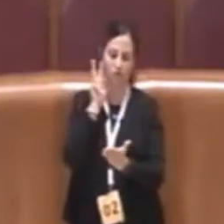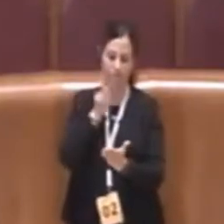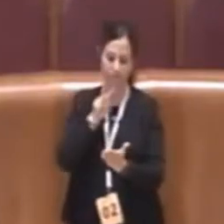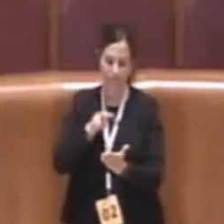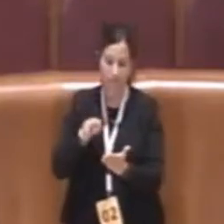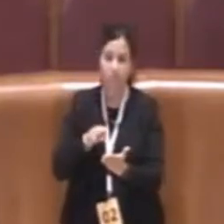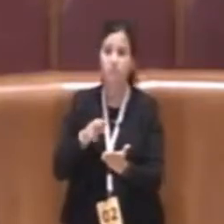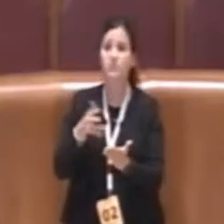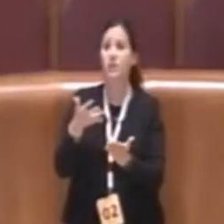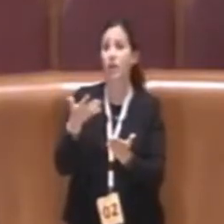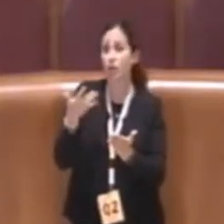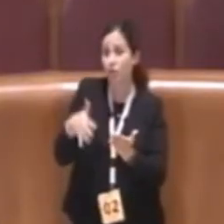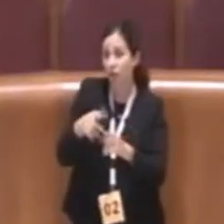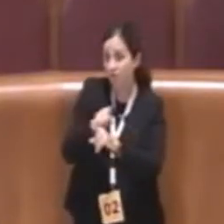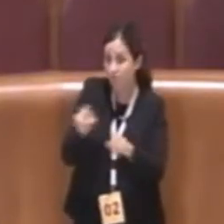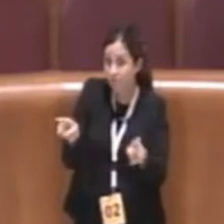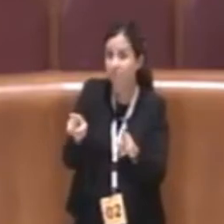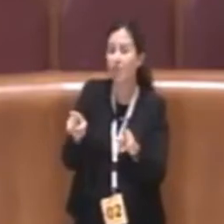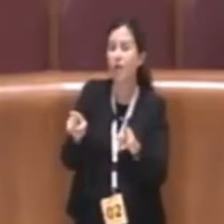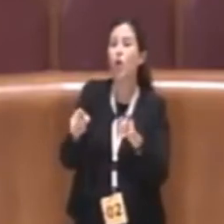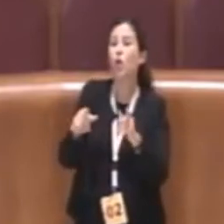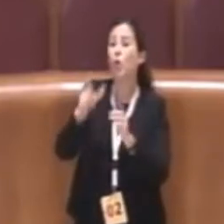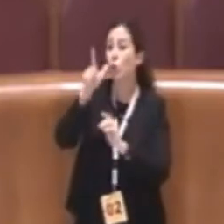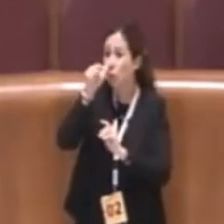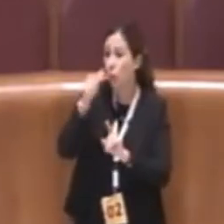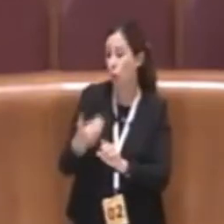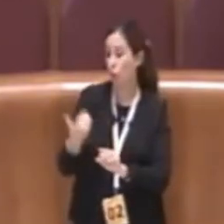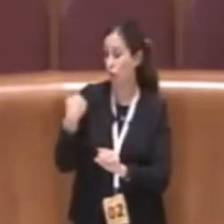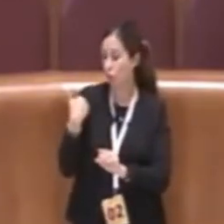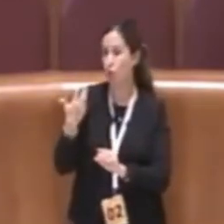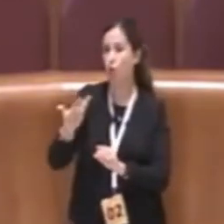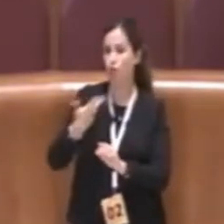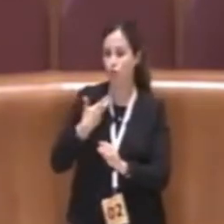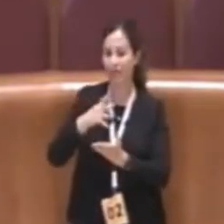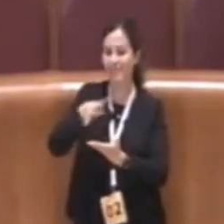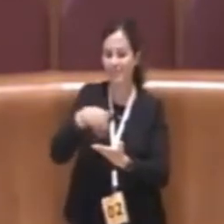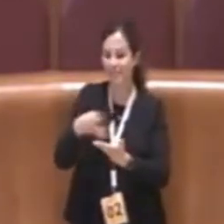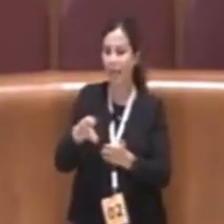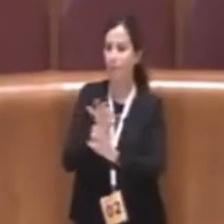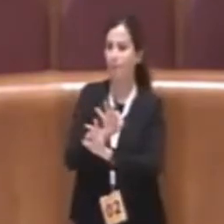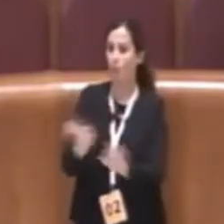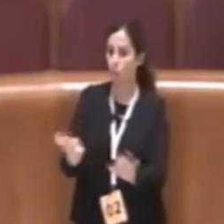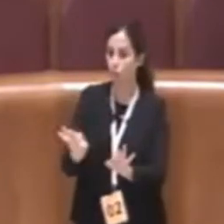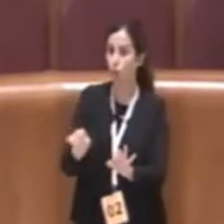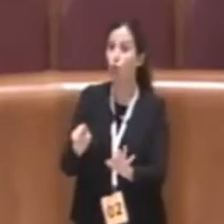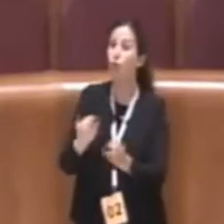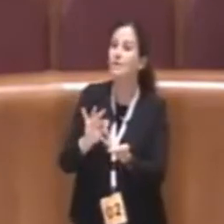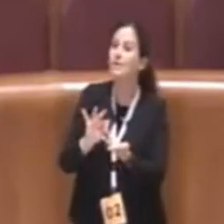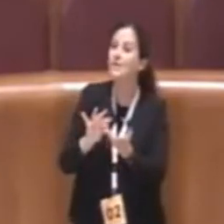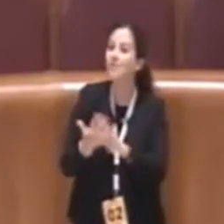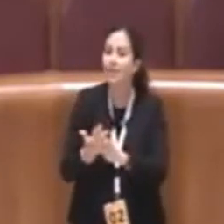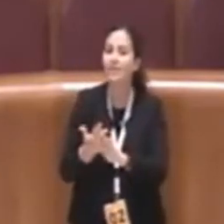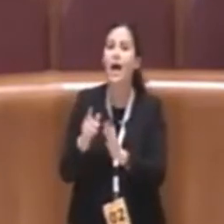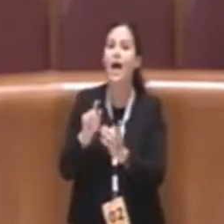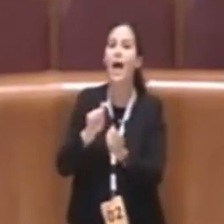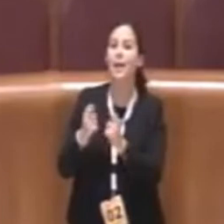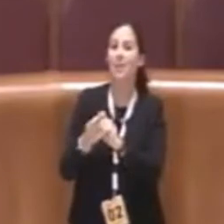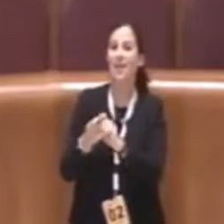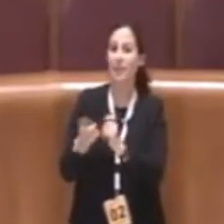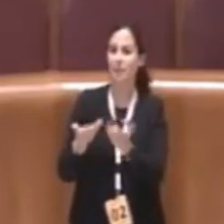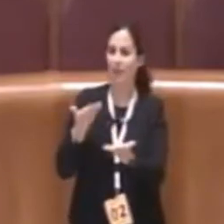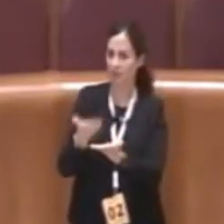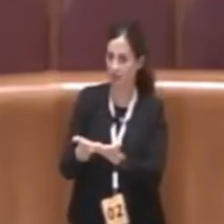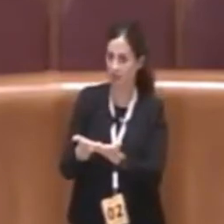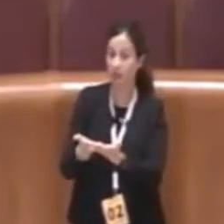si è tradotto in emendamenti e l'abbiamo fatto tutto questo lavoro, mica per